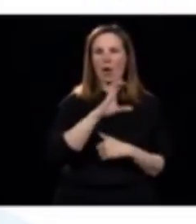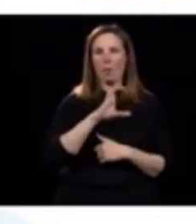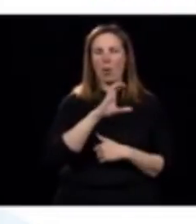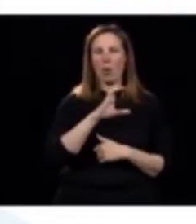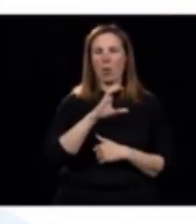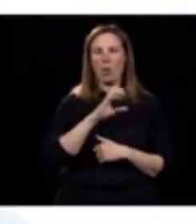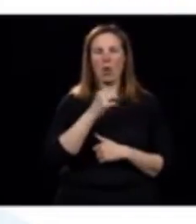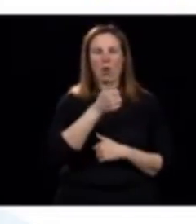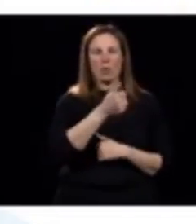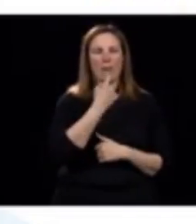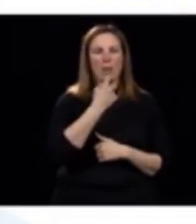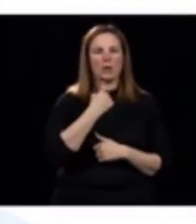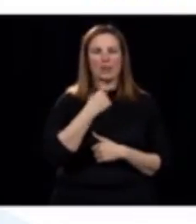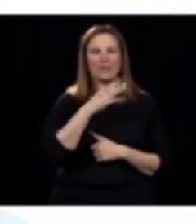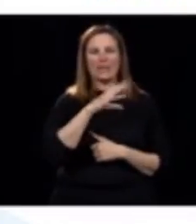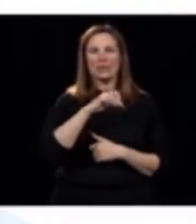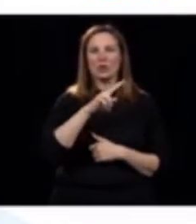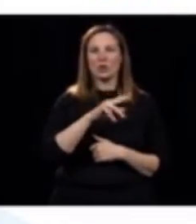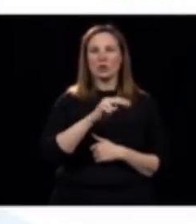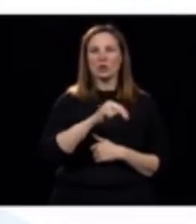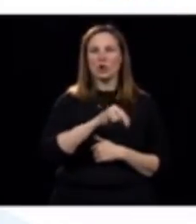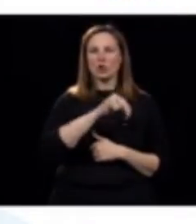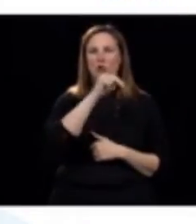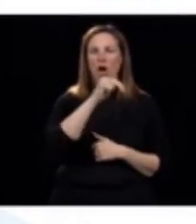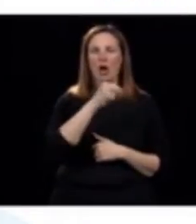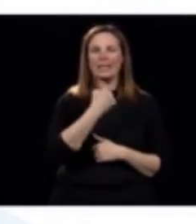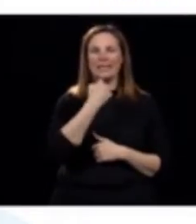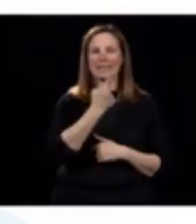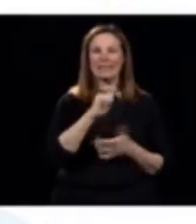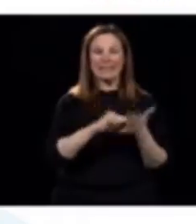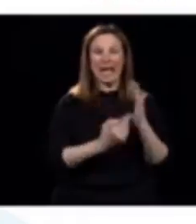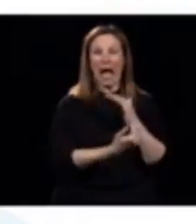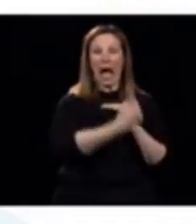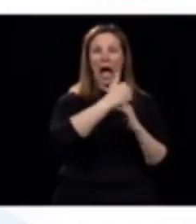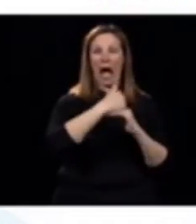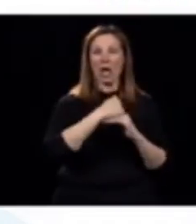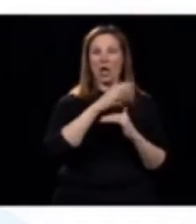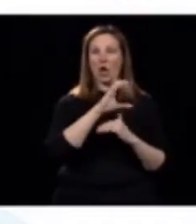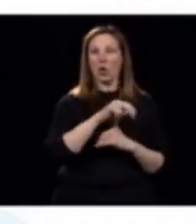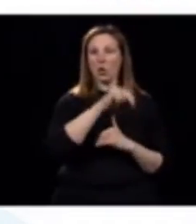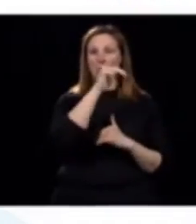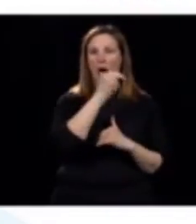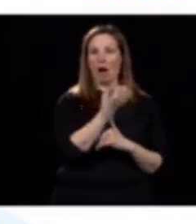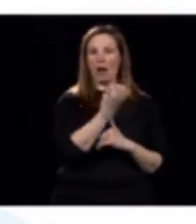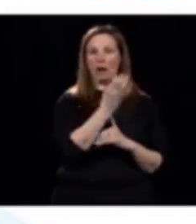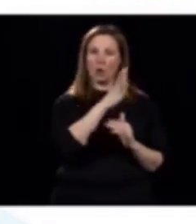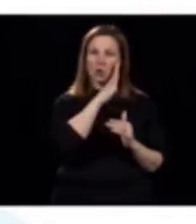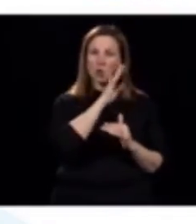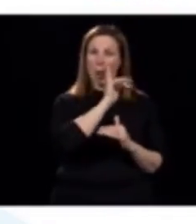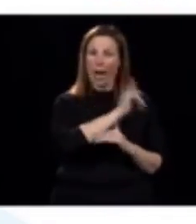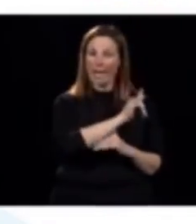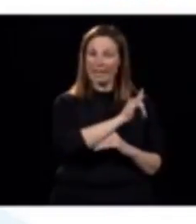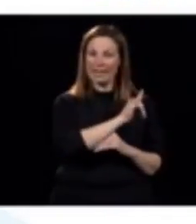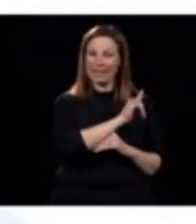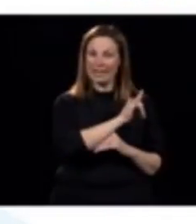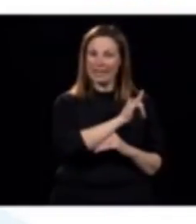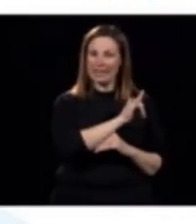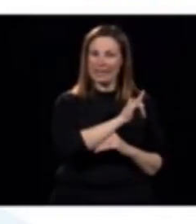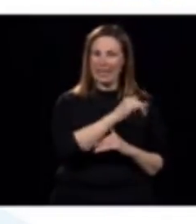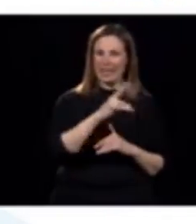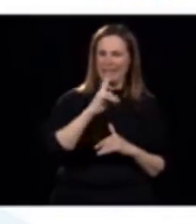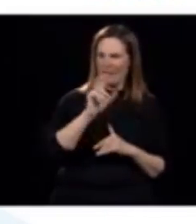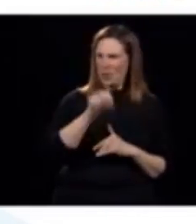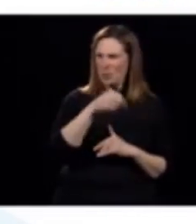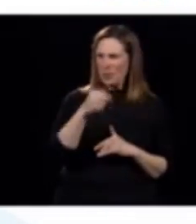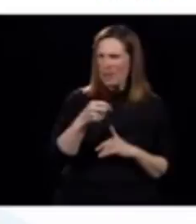Côte-Nord demandait l'isolement des gens de Montréal, s'ils viennent dans la région, pour quatorze jours. Est-ce que c'est le cas sur la Côte-Nord et c'est le cas